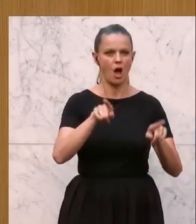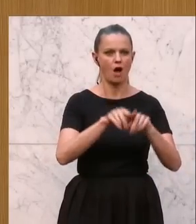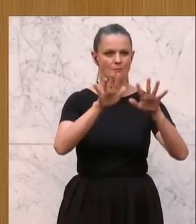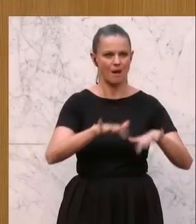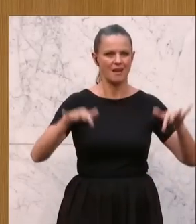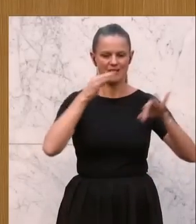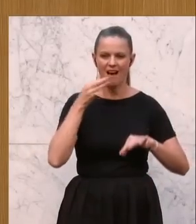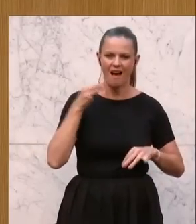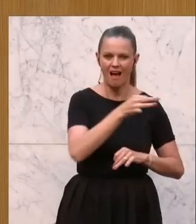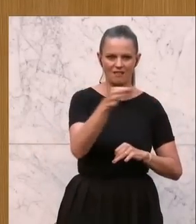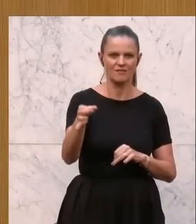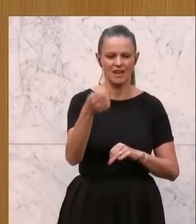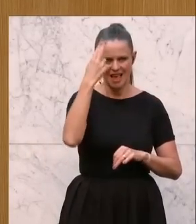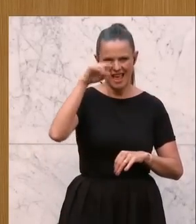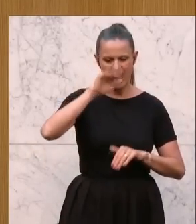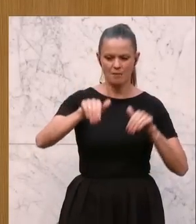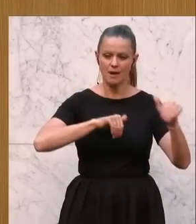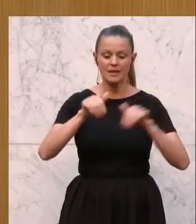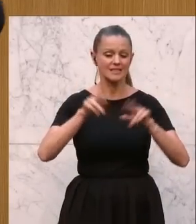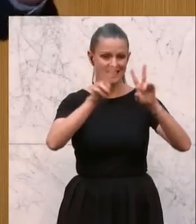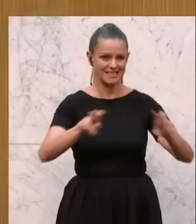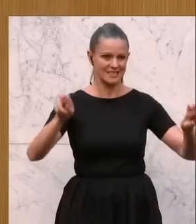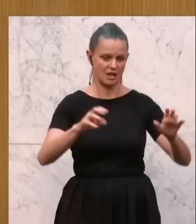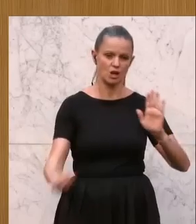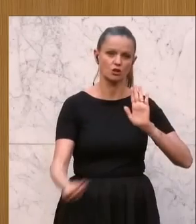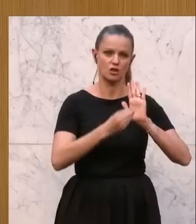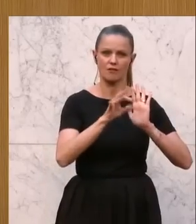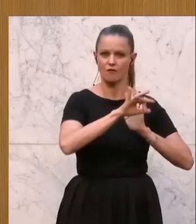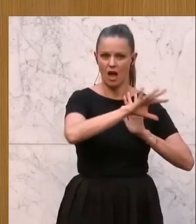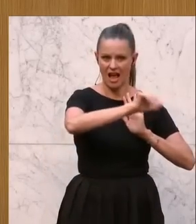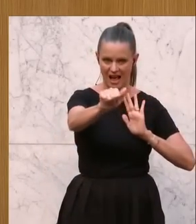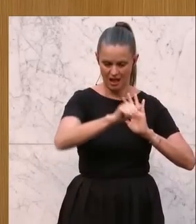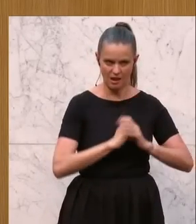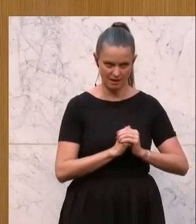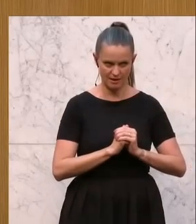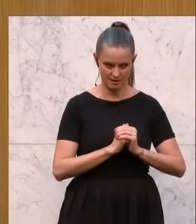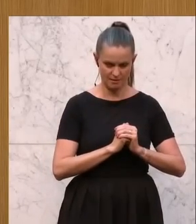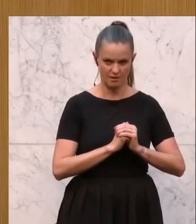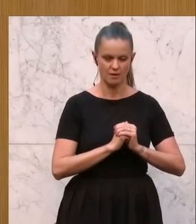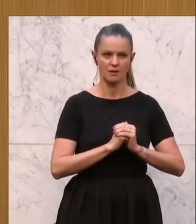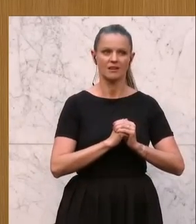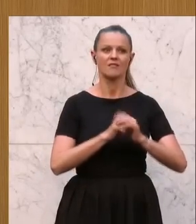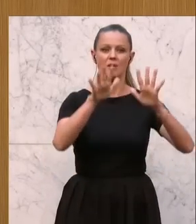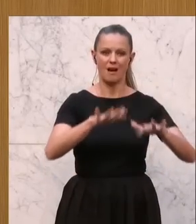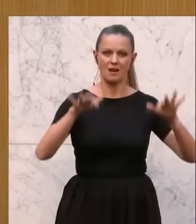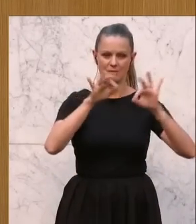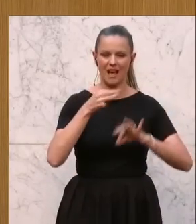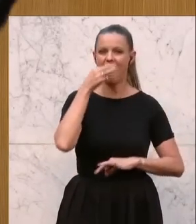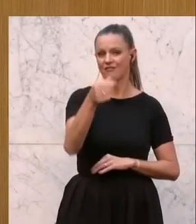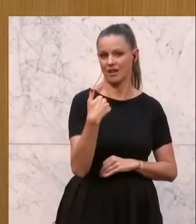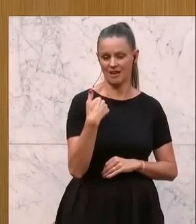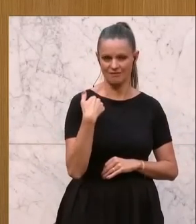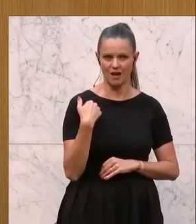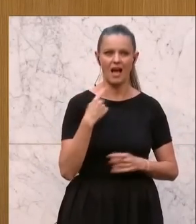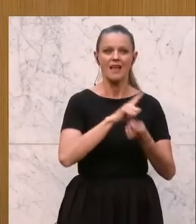Anfrage gemacht, Herr Vermeister und ich. Und ich zitiere jetzt für uns alle aus dieser parlamentarischen Anfrage,